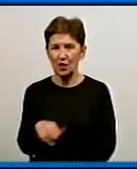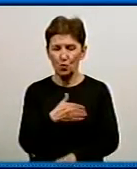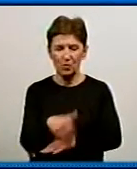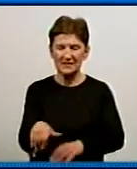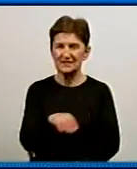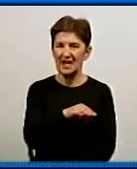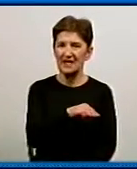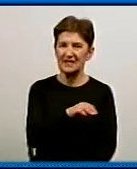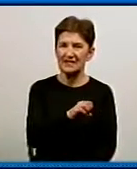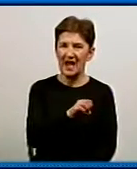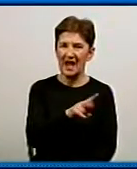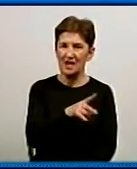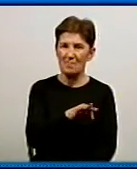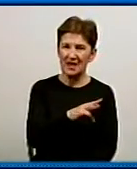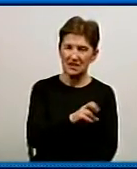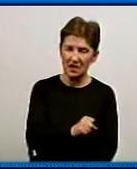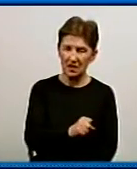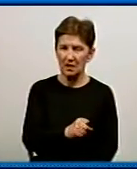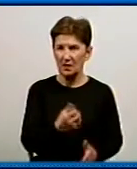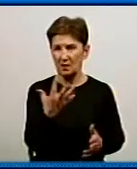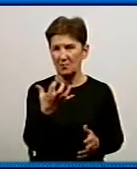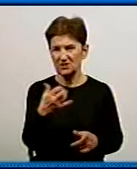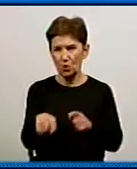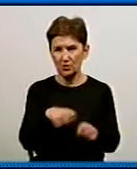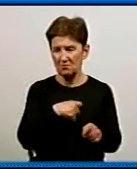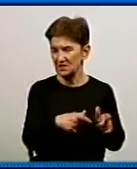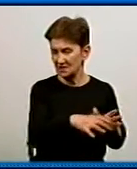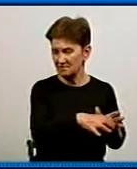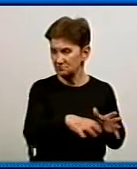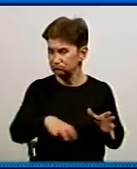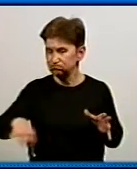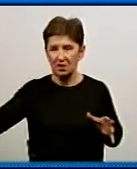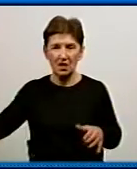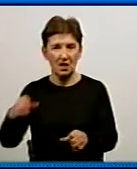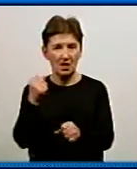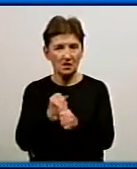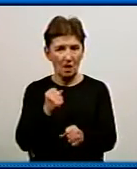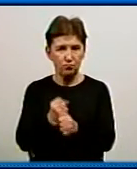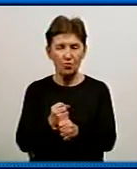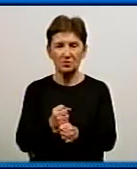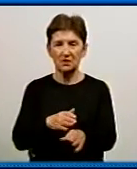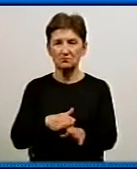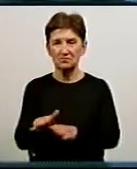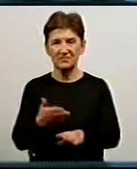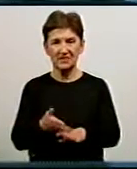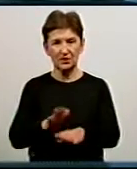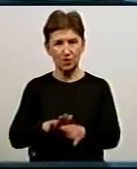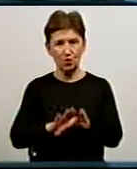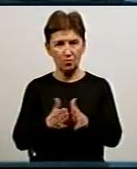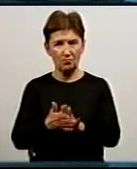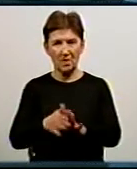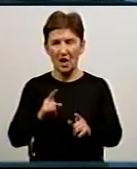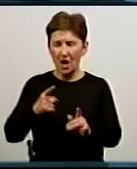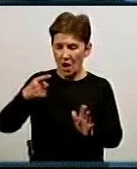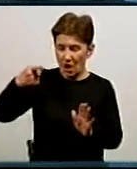до військової частини протяжністю 500 метрів. Роботи проводились в дуже складних умовах, тому що глибина